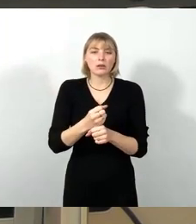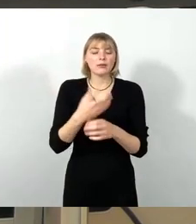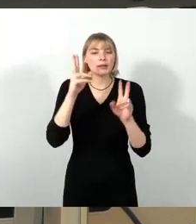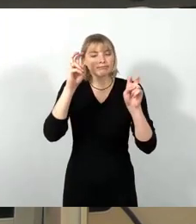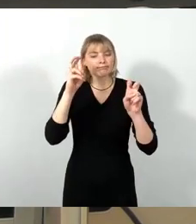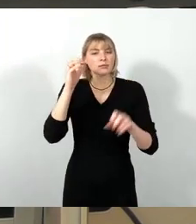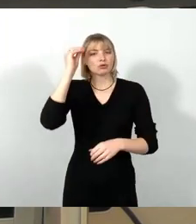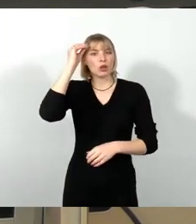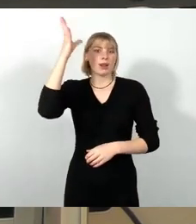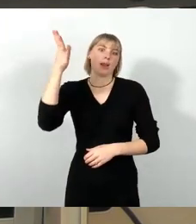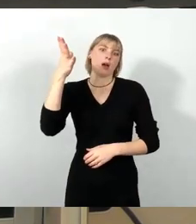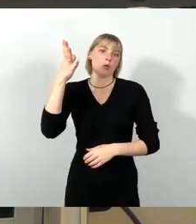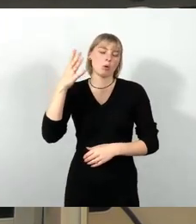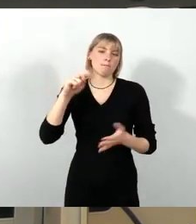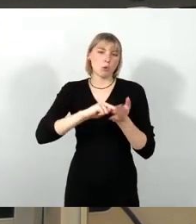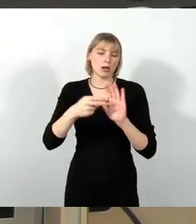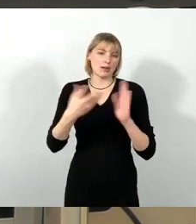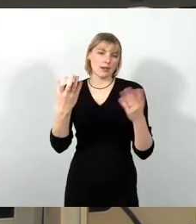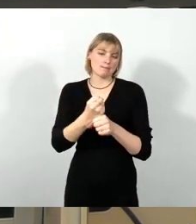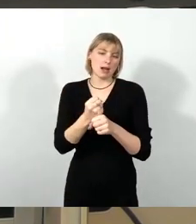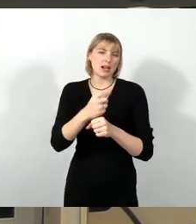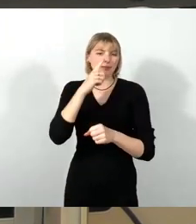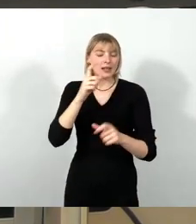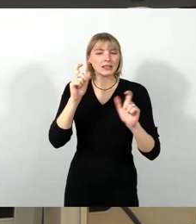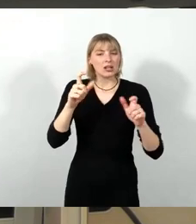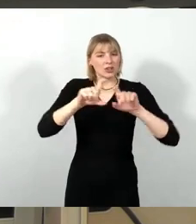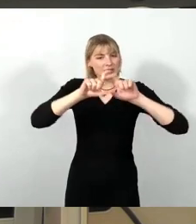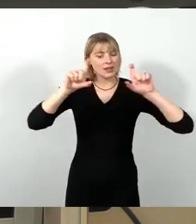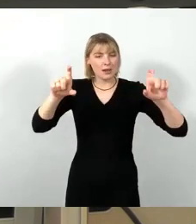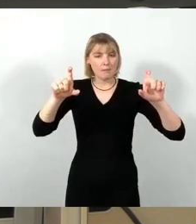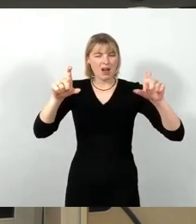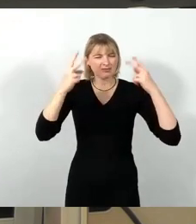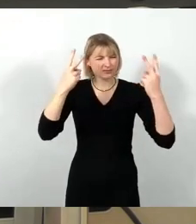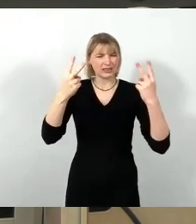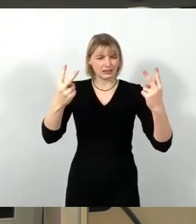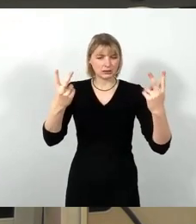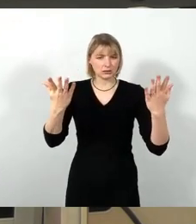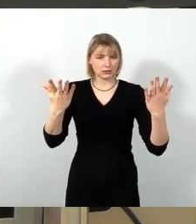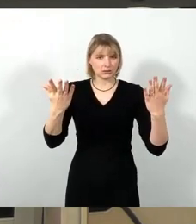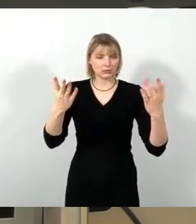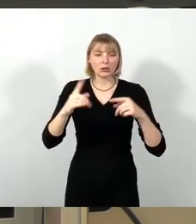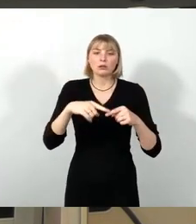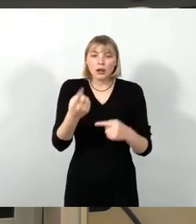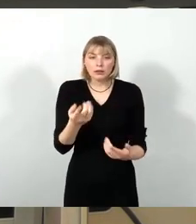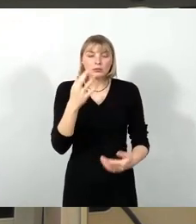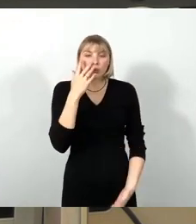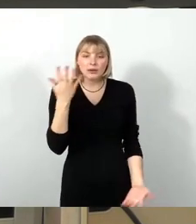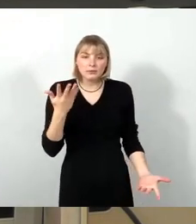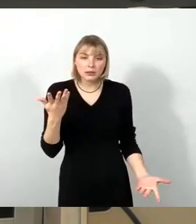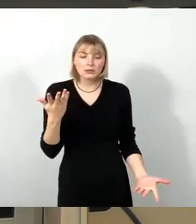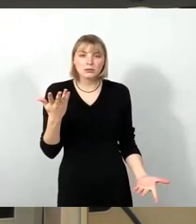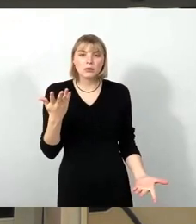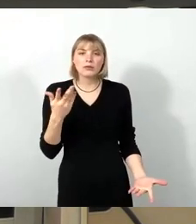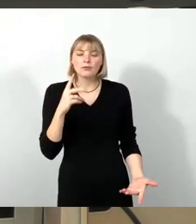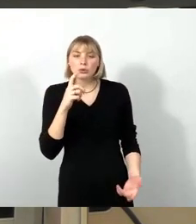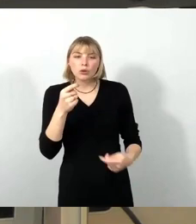es ein gesellschaftlich relevantes Thema gibt, dann versucht man auszuhandeln mit der